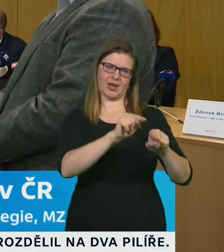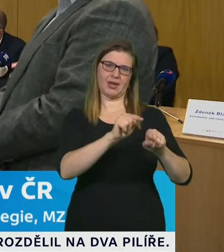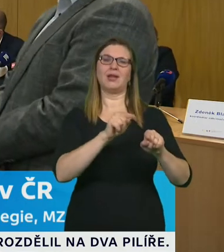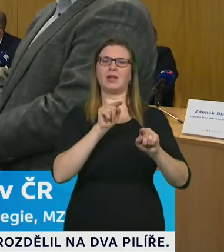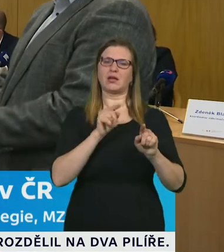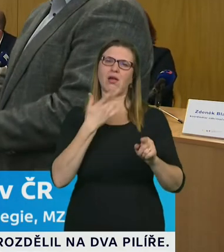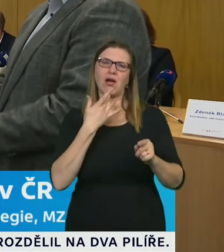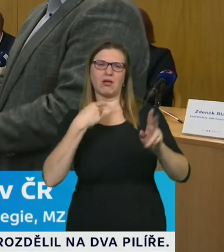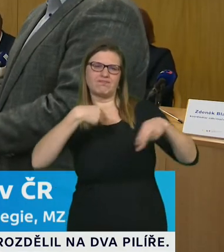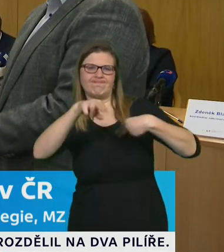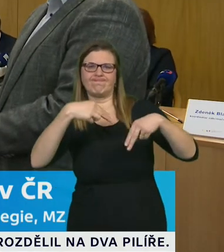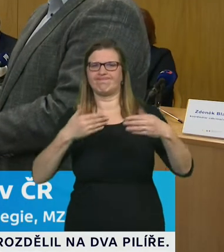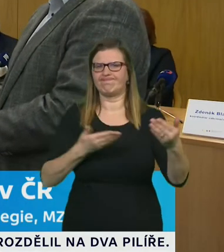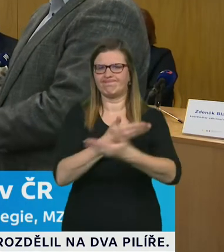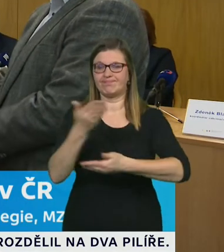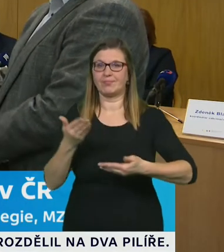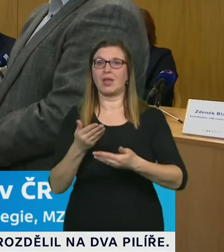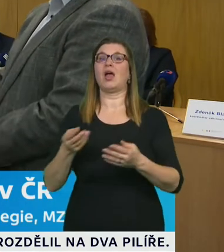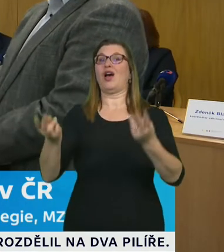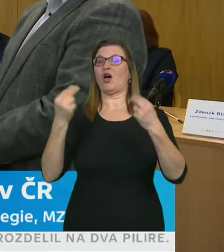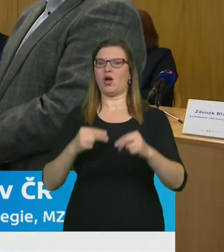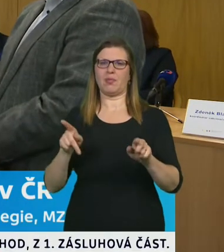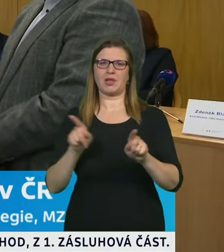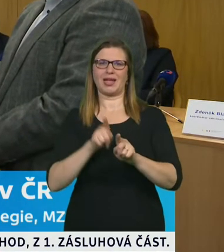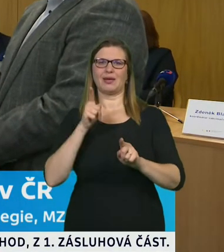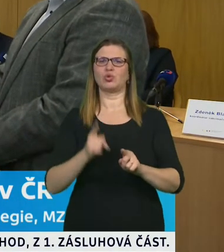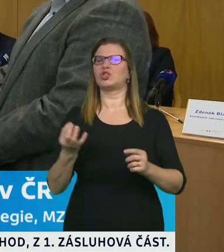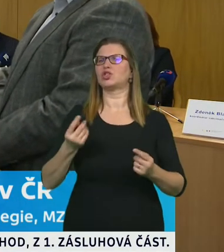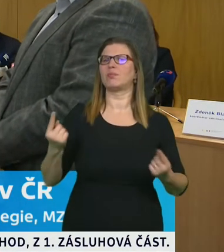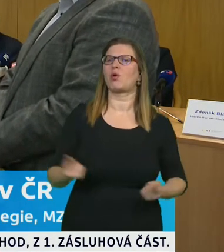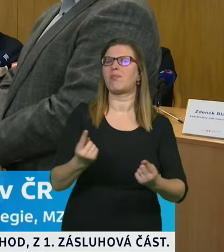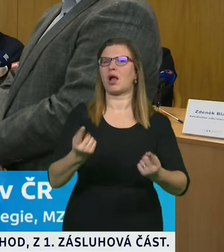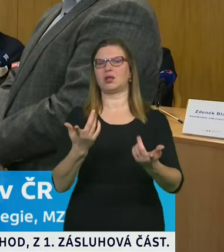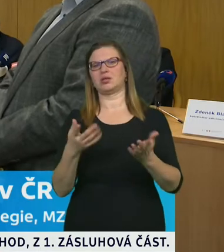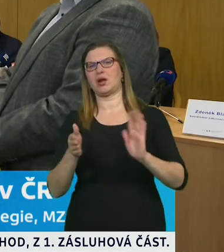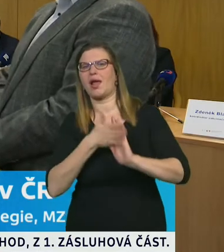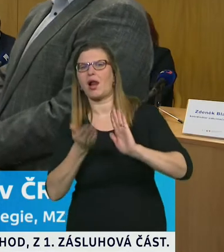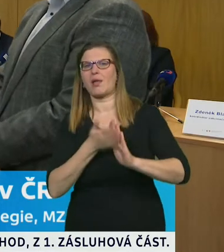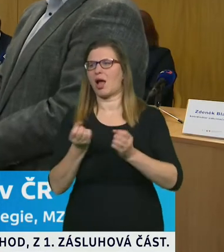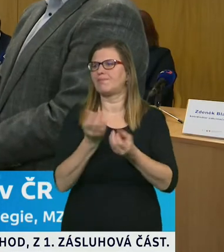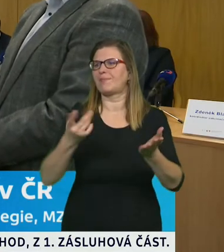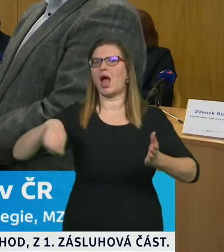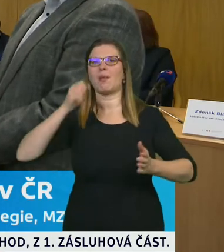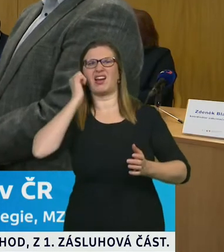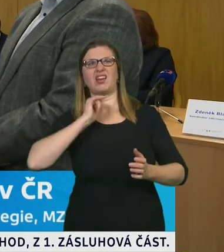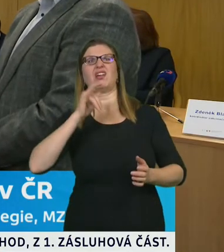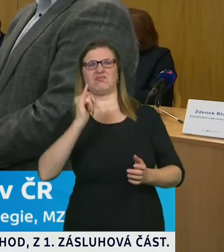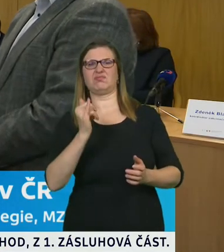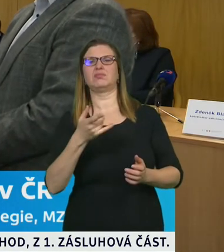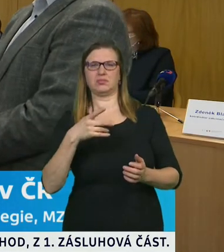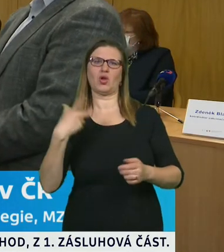komunikace. Je to opravdu jedna z nejnáročnějších